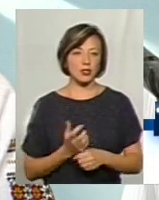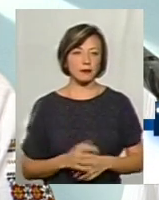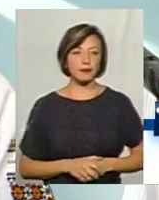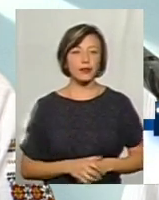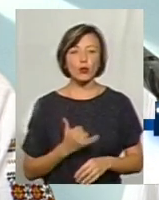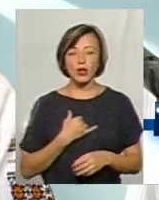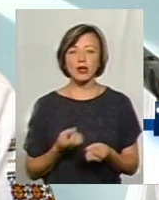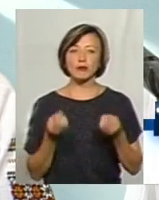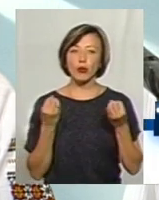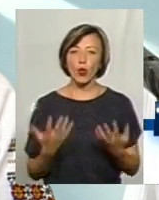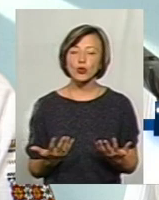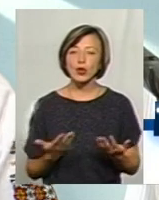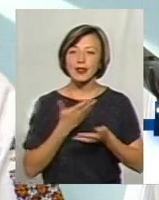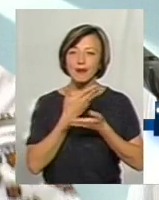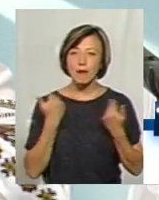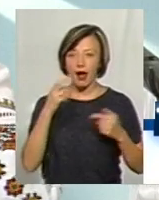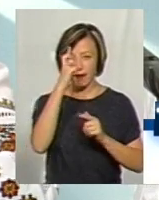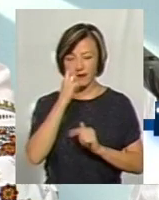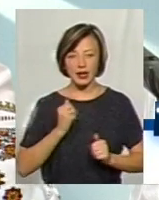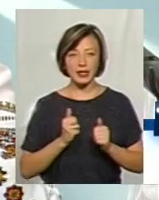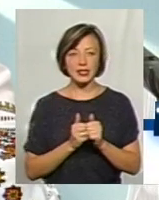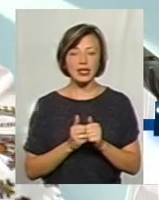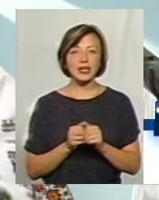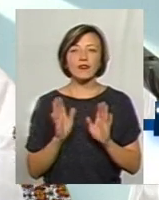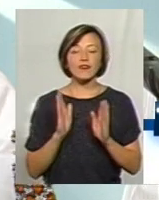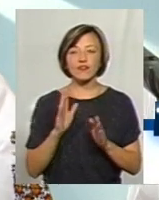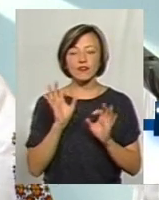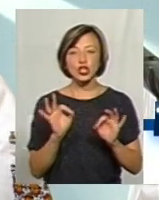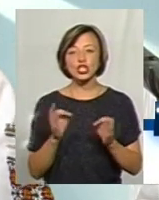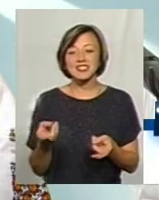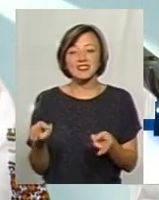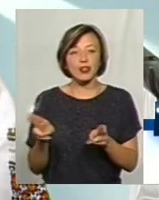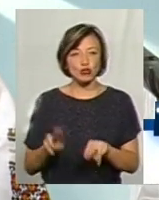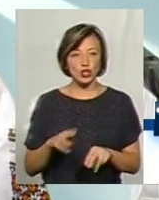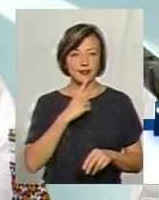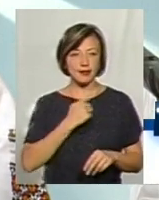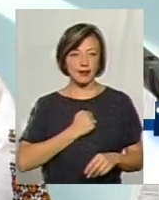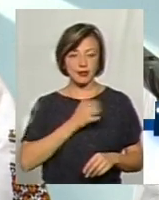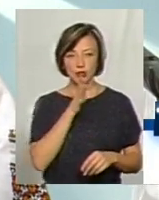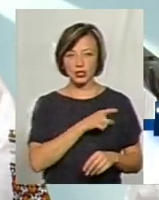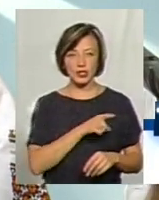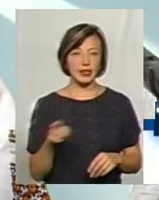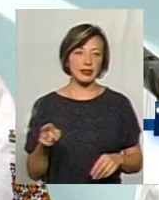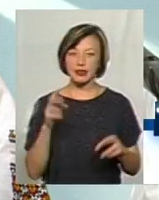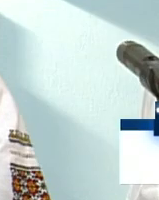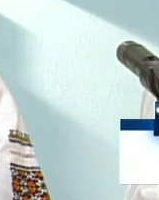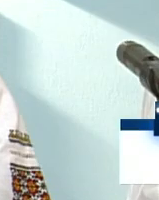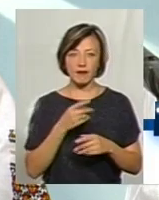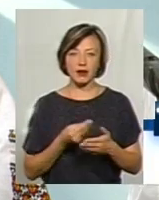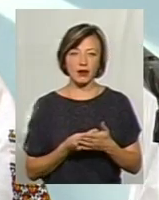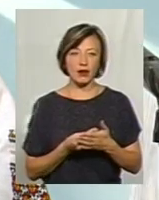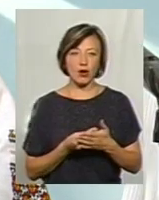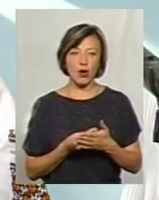просто немає, в країні, верніше, залишилася з радянських часів неправильна оцінка